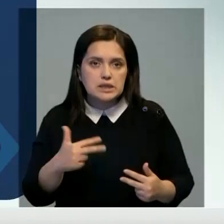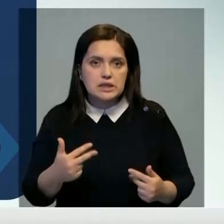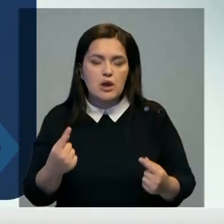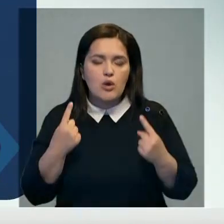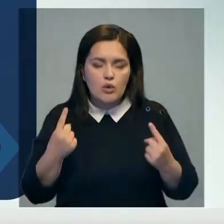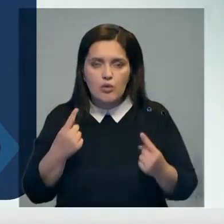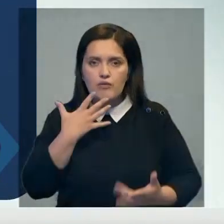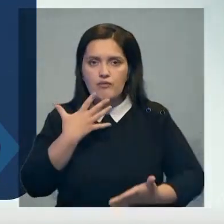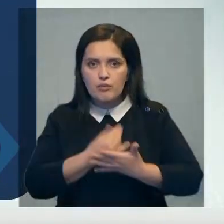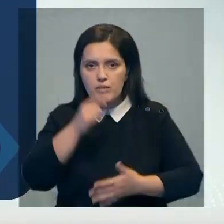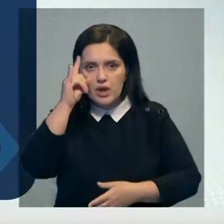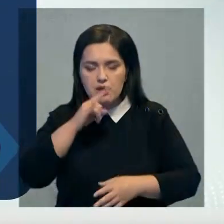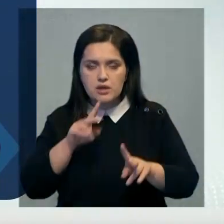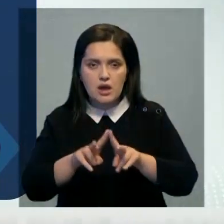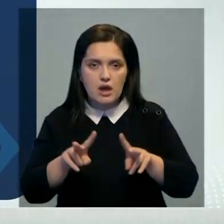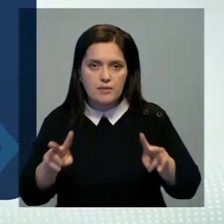независимости двух стран.